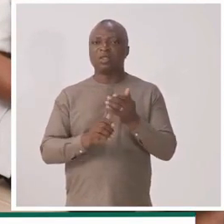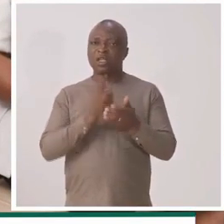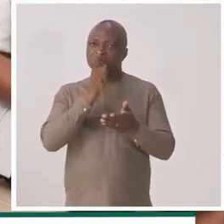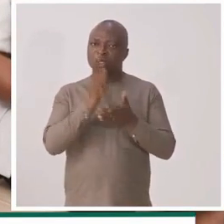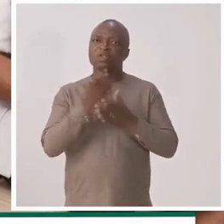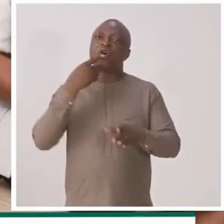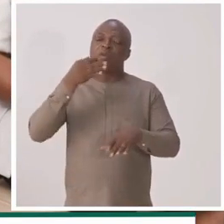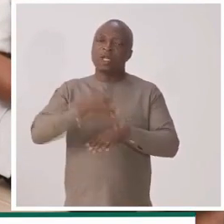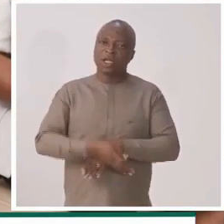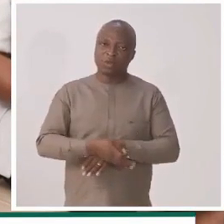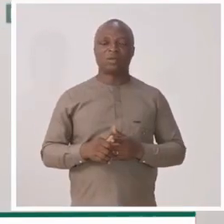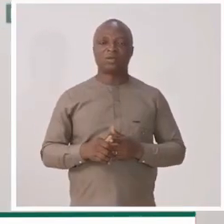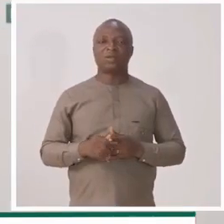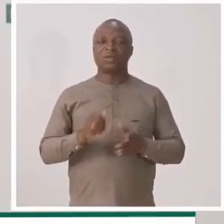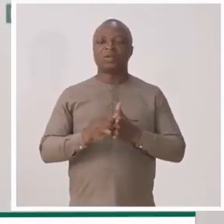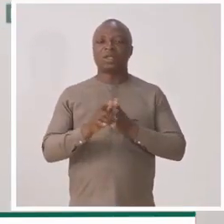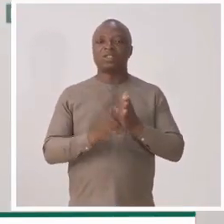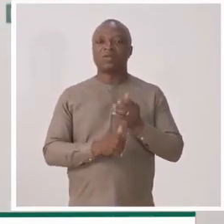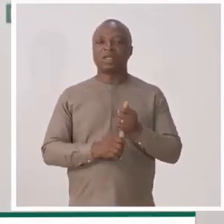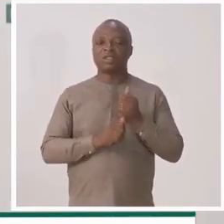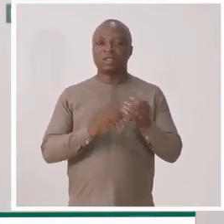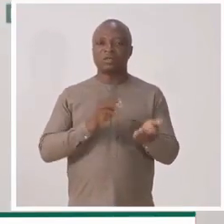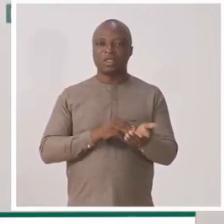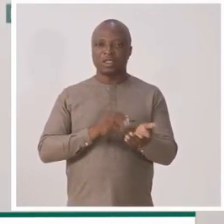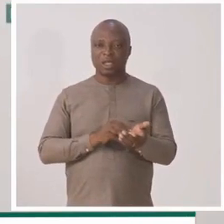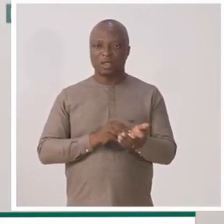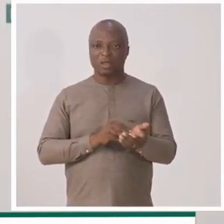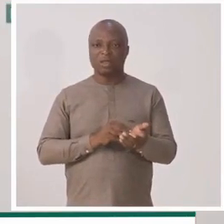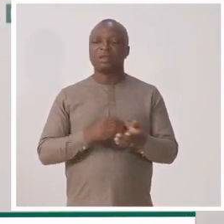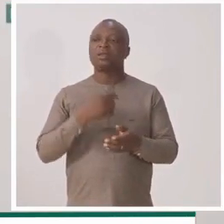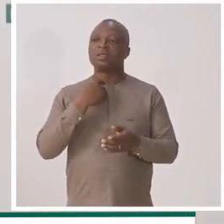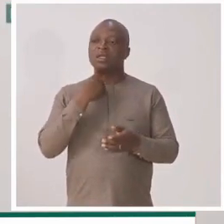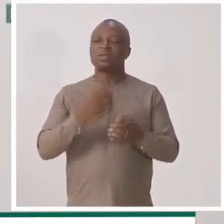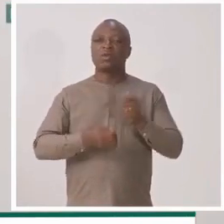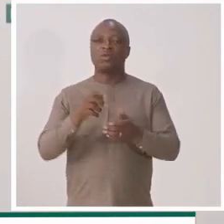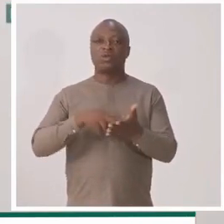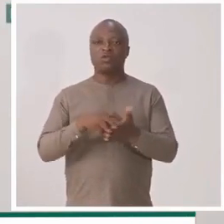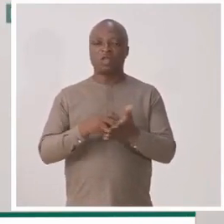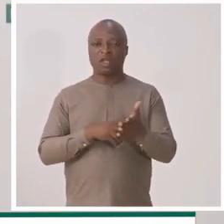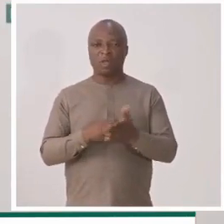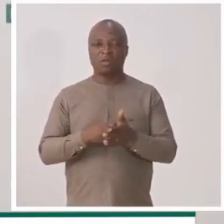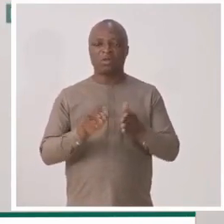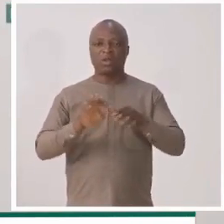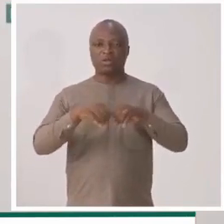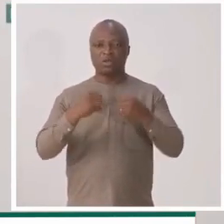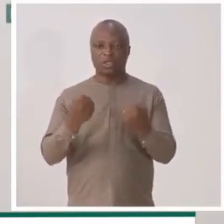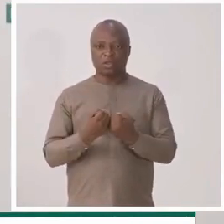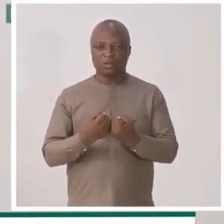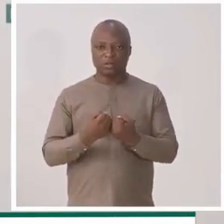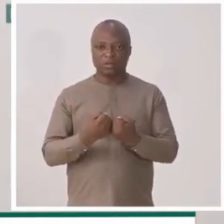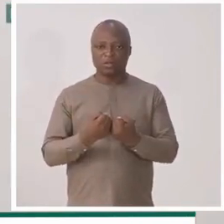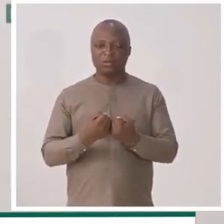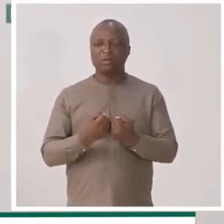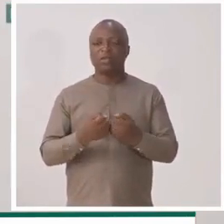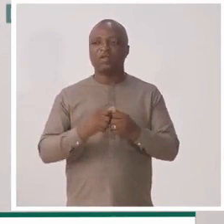d'assurance obligatoire ? Le régime d'assistance médicale s'adresse aux plus vulnérables de la société.